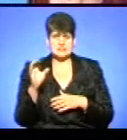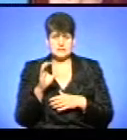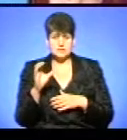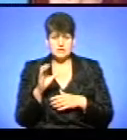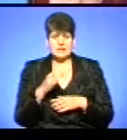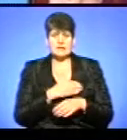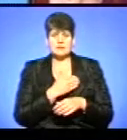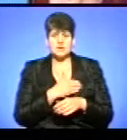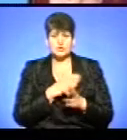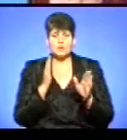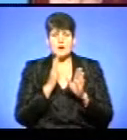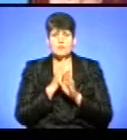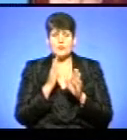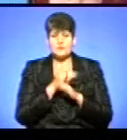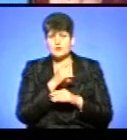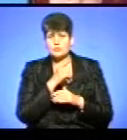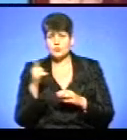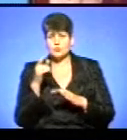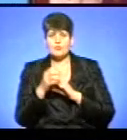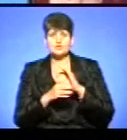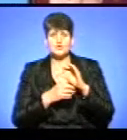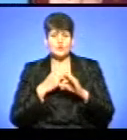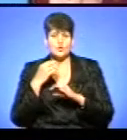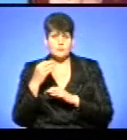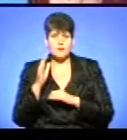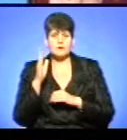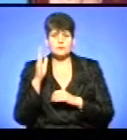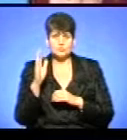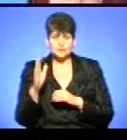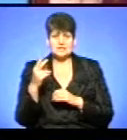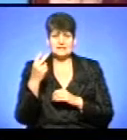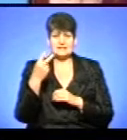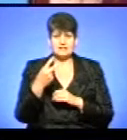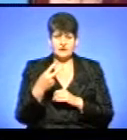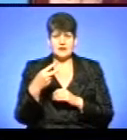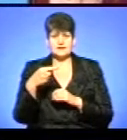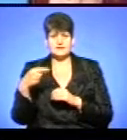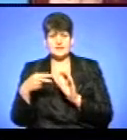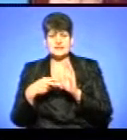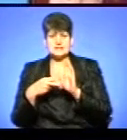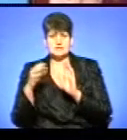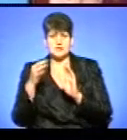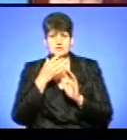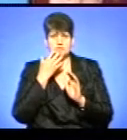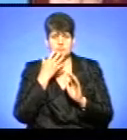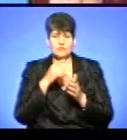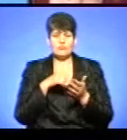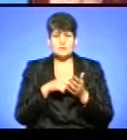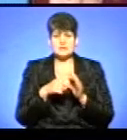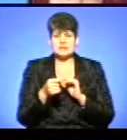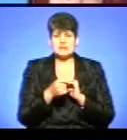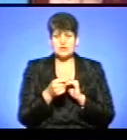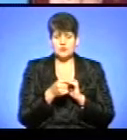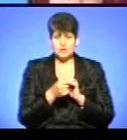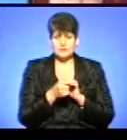Температура повітря впродовж доби у області становитиме 2-7 градусів тепла. По місту Тернополю